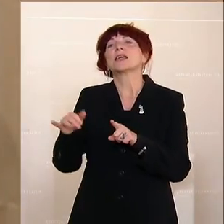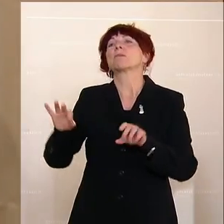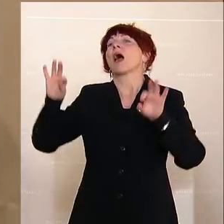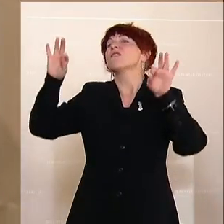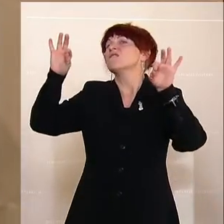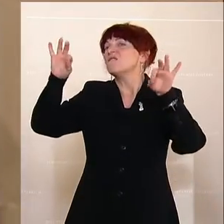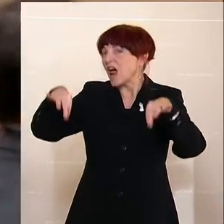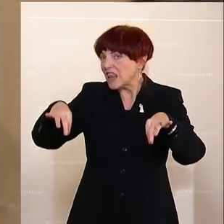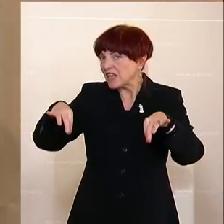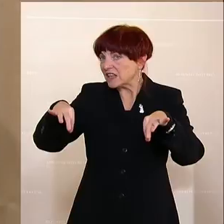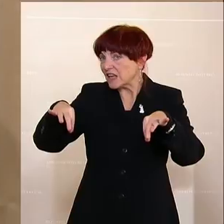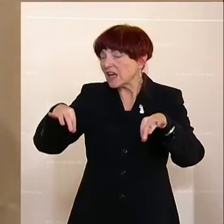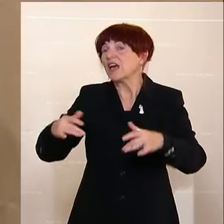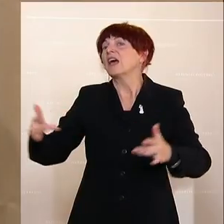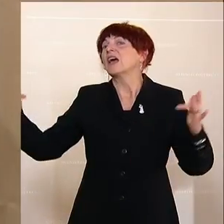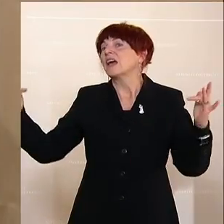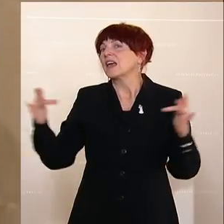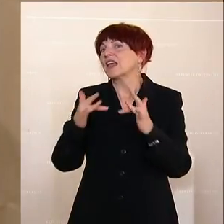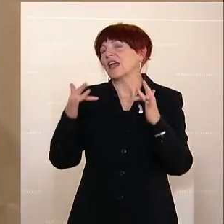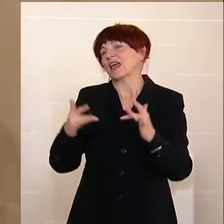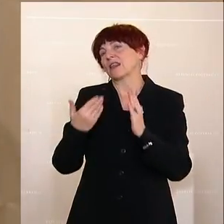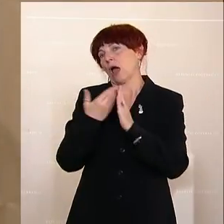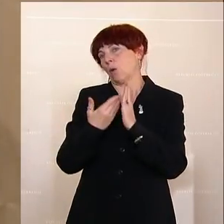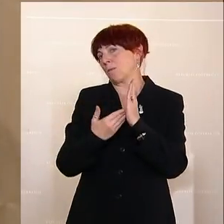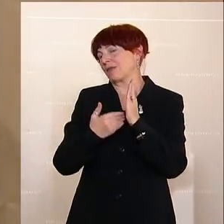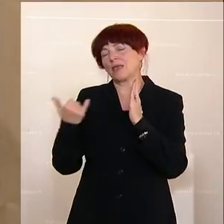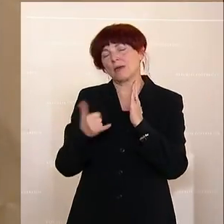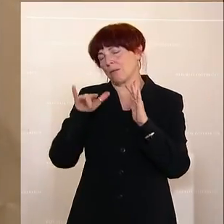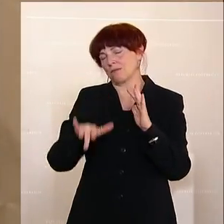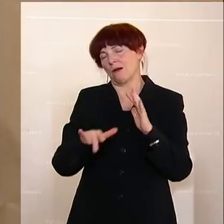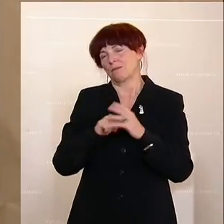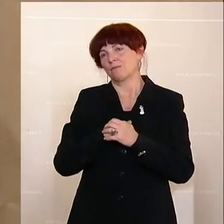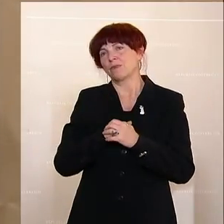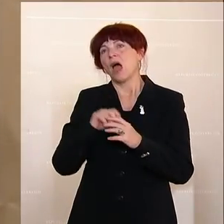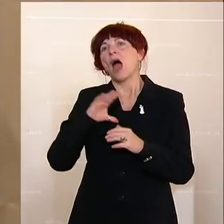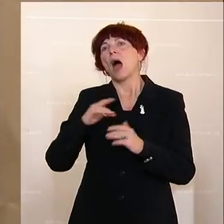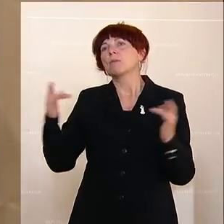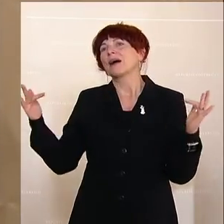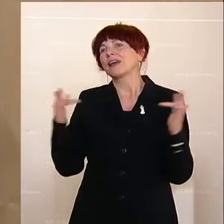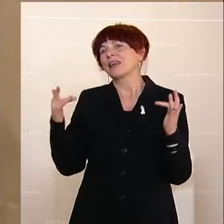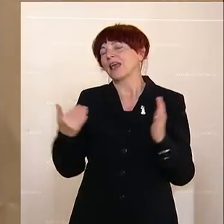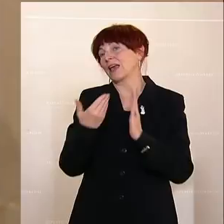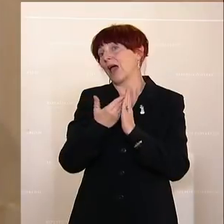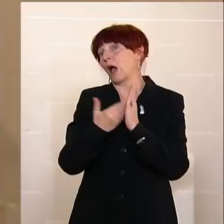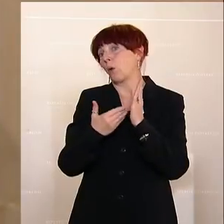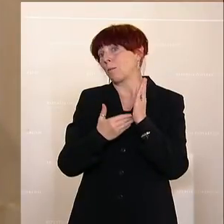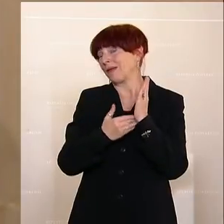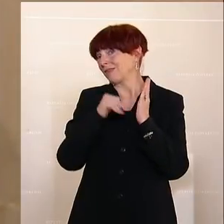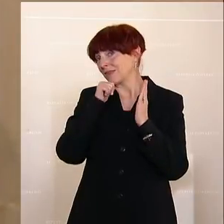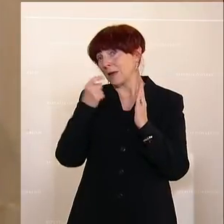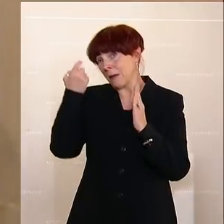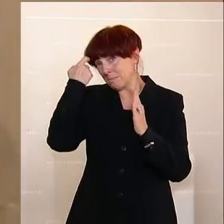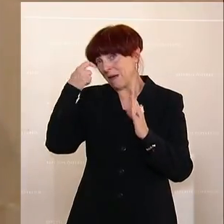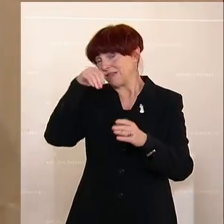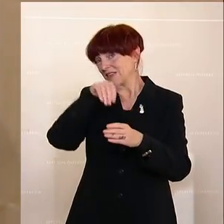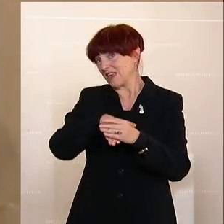gültige Gegenargumente. Nur bestehen diese Gegenargumente nicht darin, dass